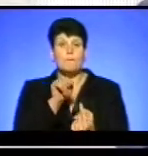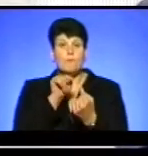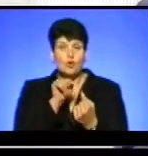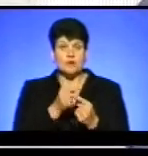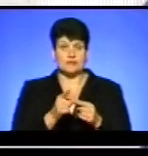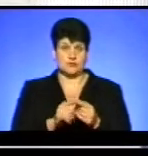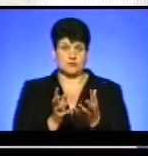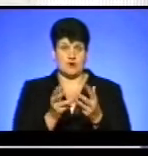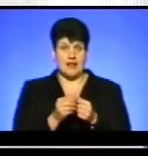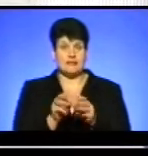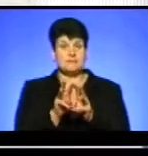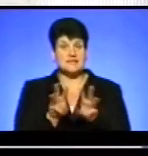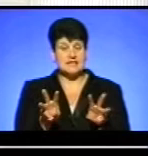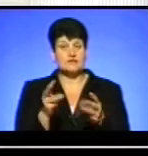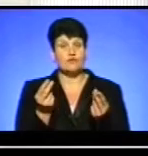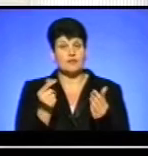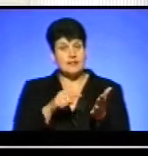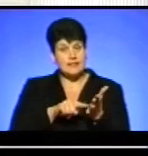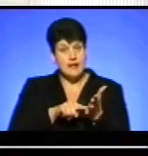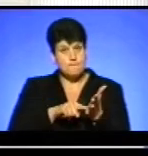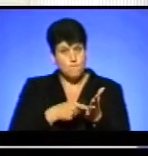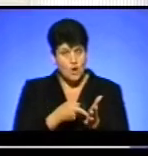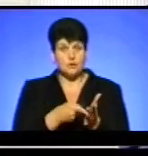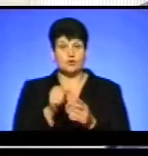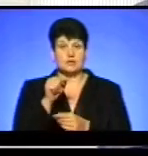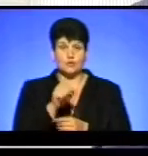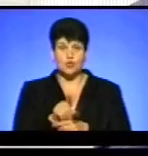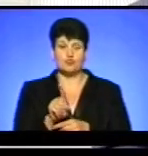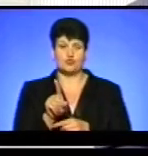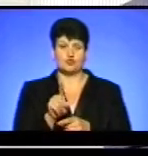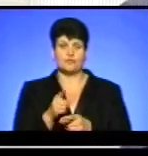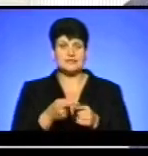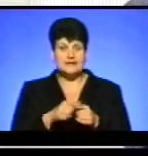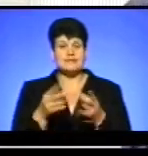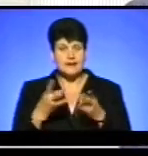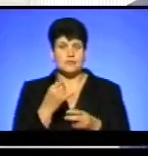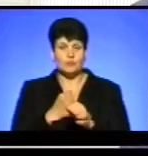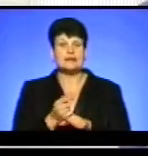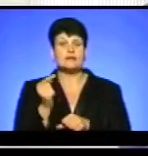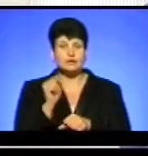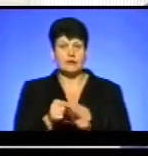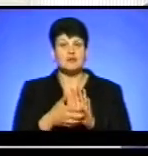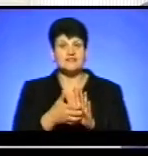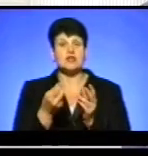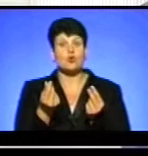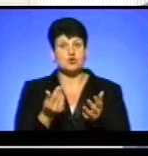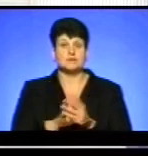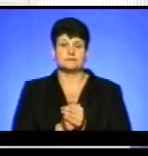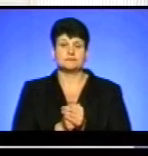підходу, але Міністерство фінансів наполягло на тому, щоб себе так здійснювати, тому що не вистачає грошей.